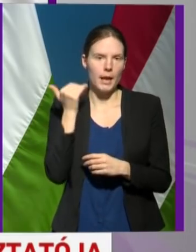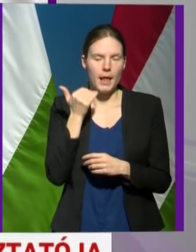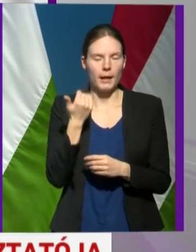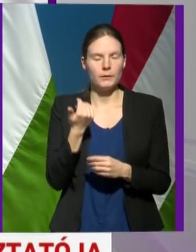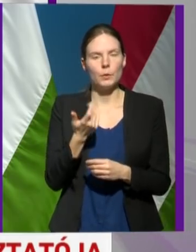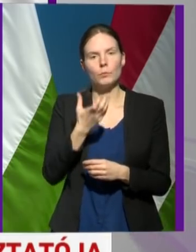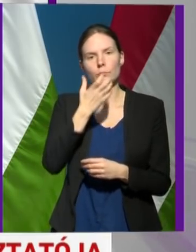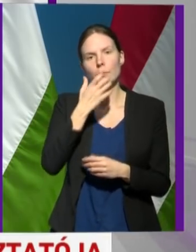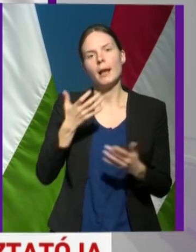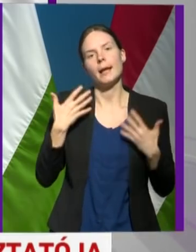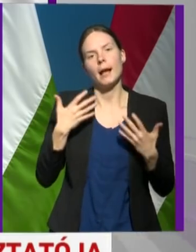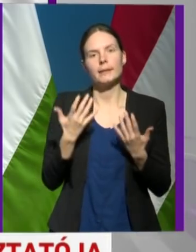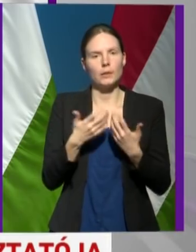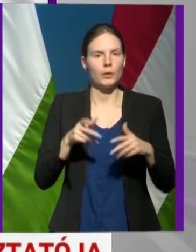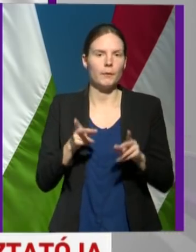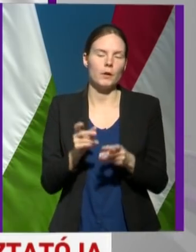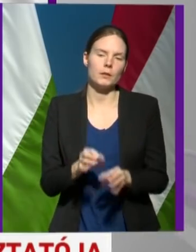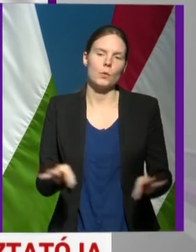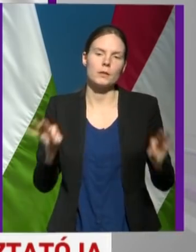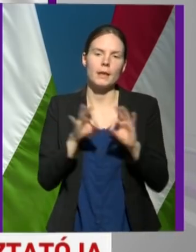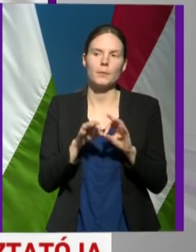lélegeztetőgép van az országban.